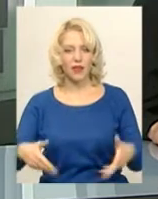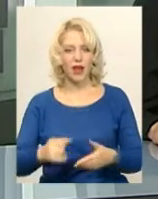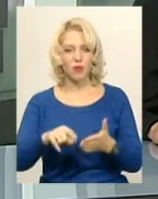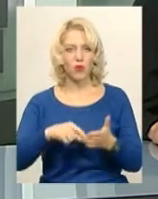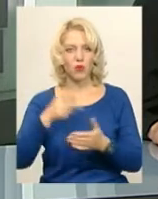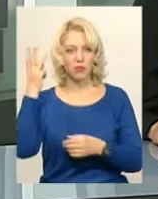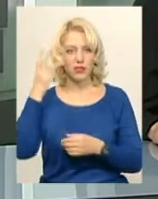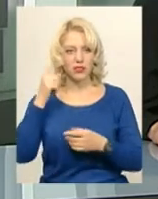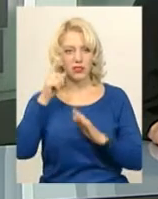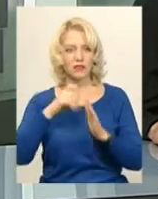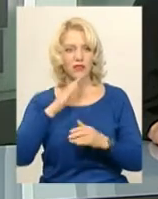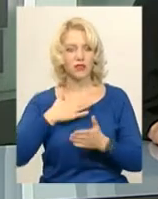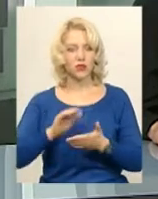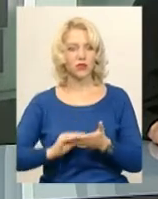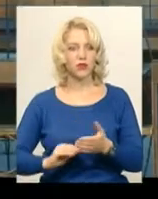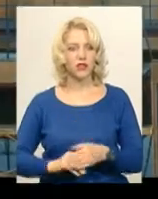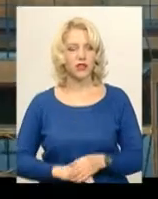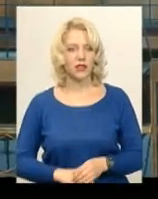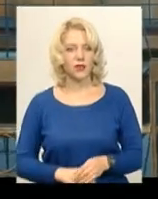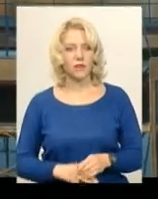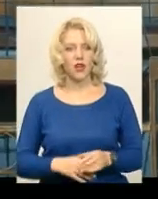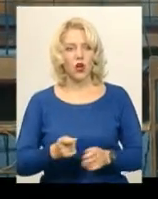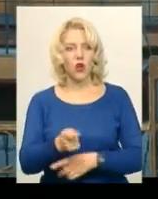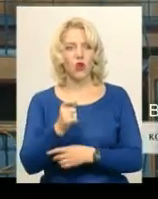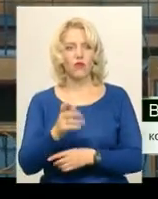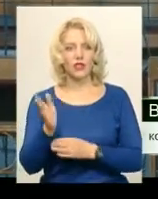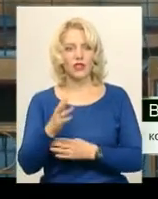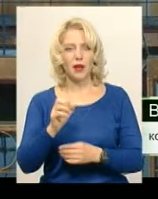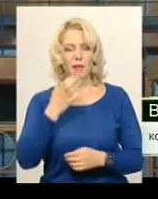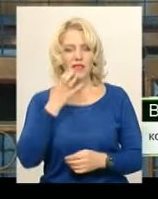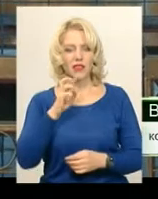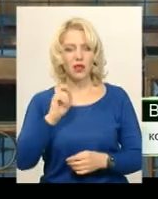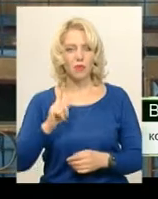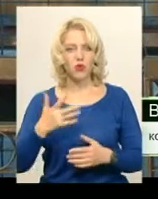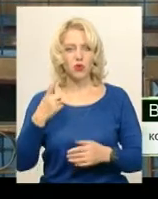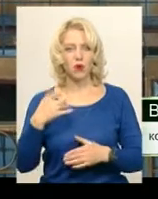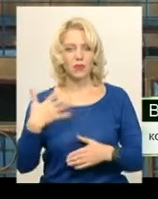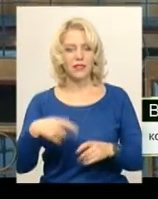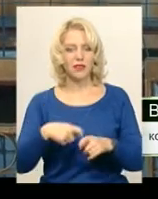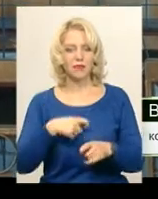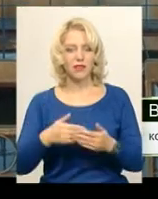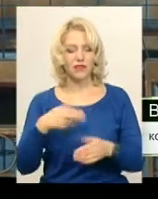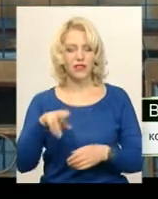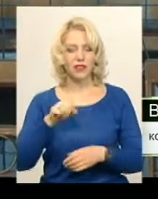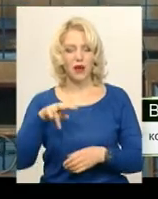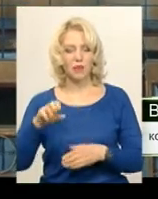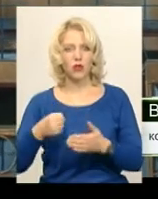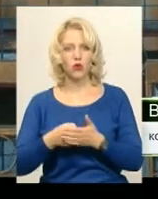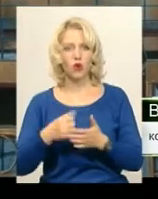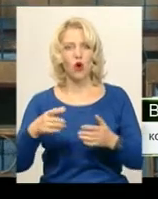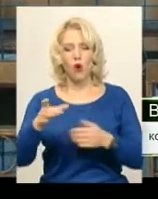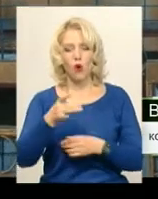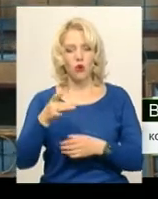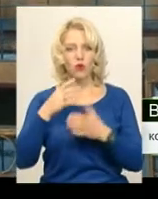дізнавалася Вікторія Зелінська. Ловити рибу на річці Південний Буг в межах 150 метрів від Дамби та до острова Кохання